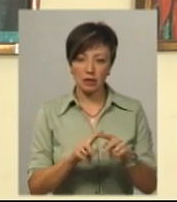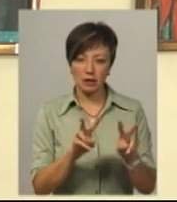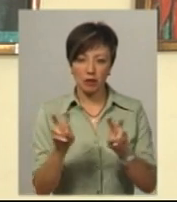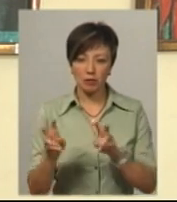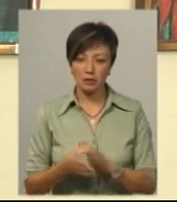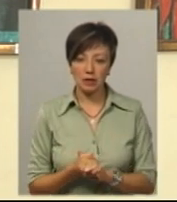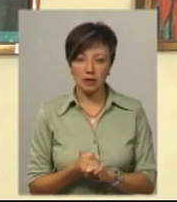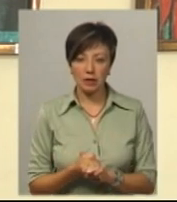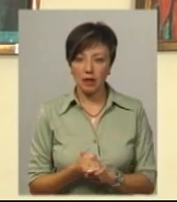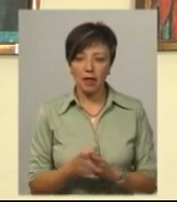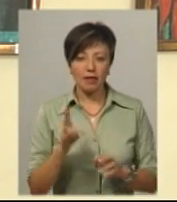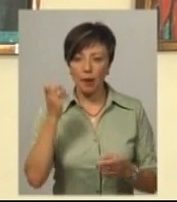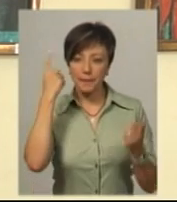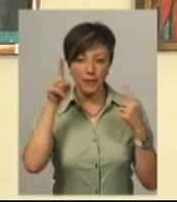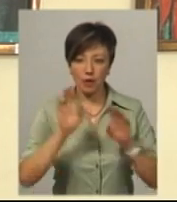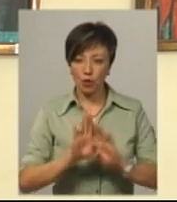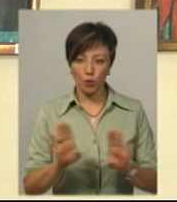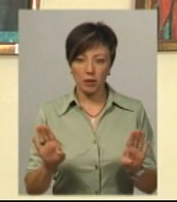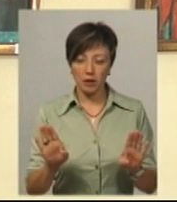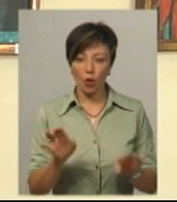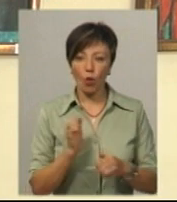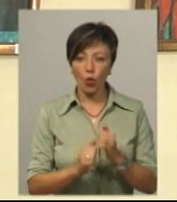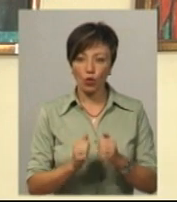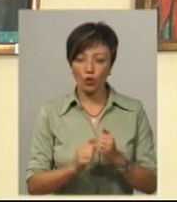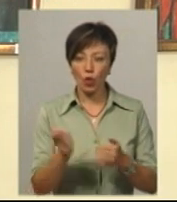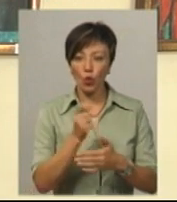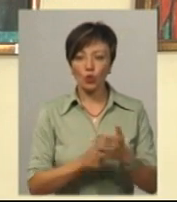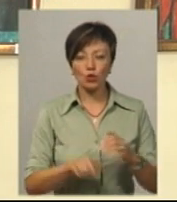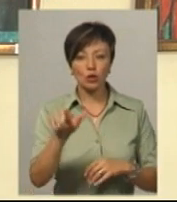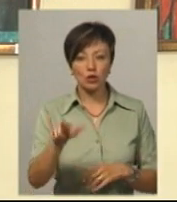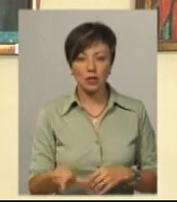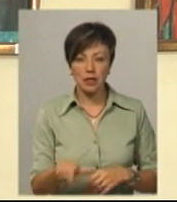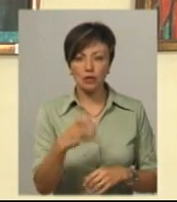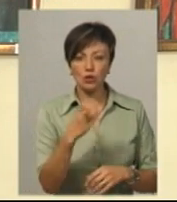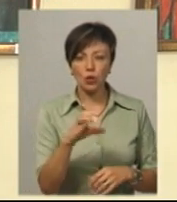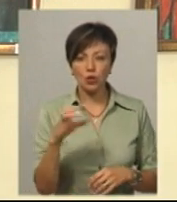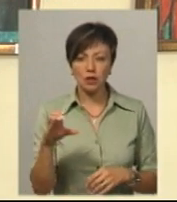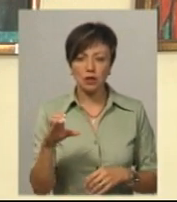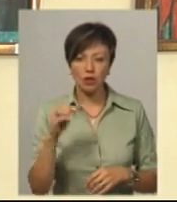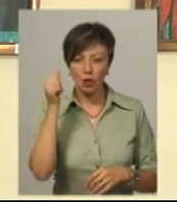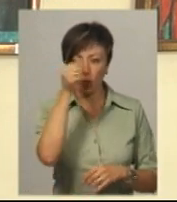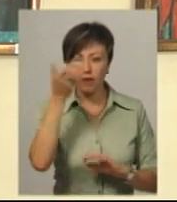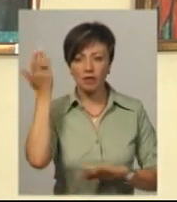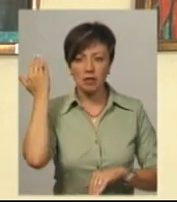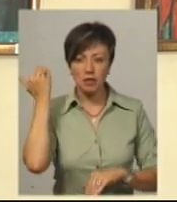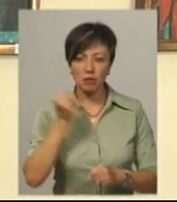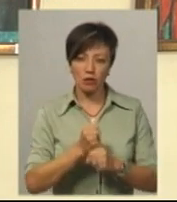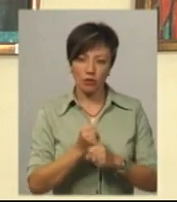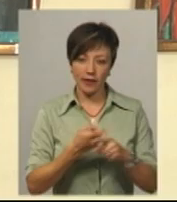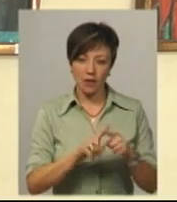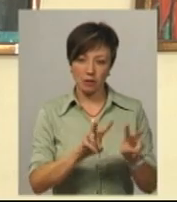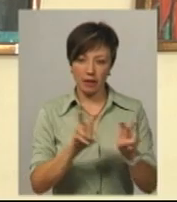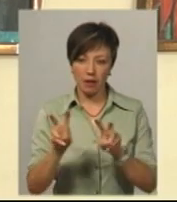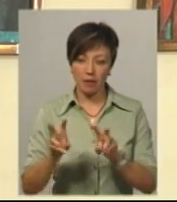Ці теми не придумані. Кожен художник сотні років тому працював на цьому